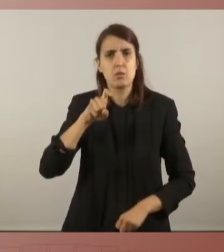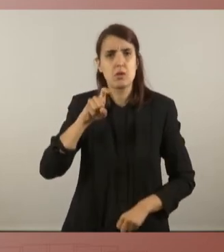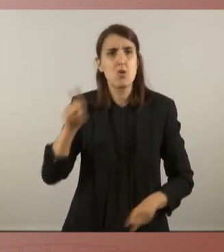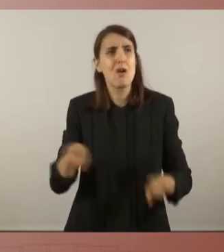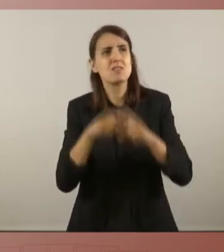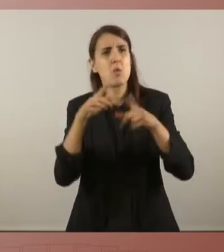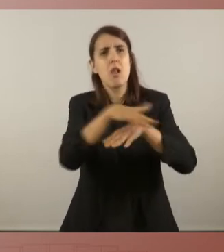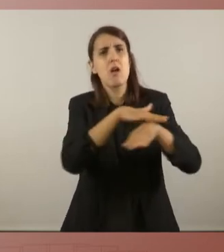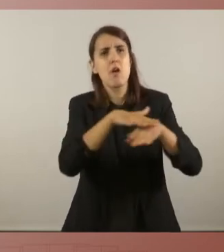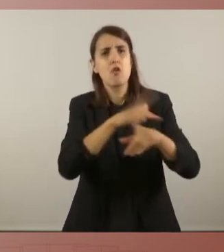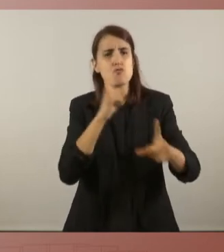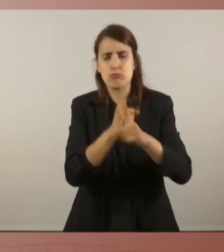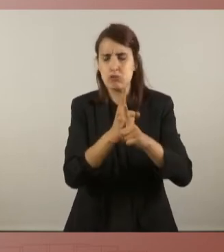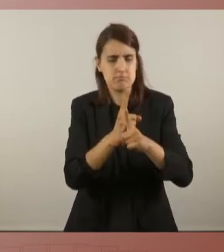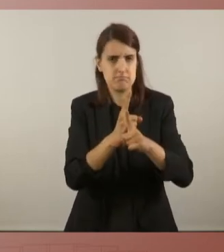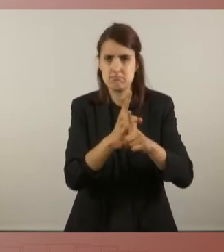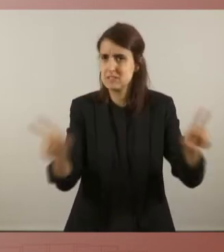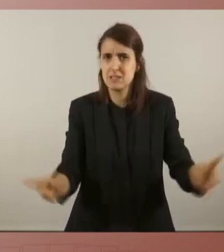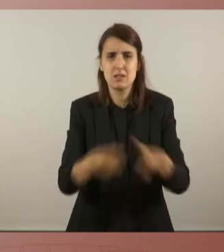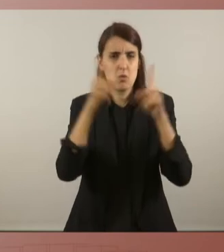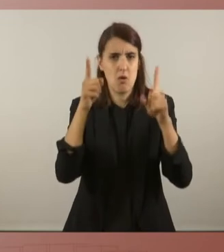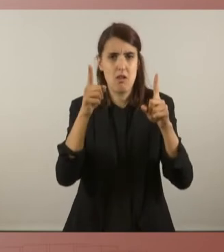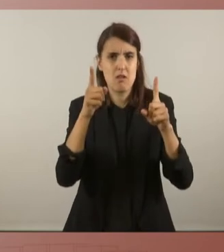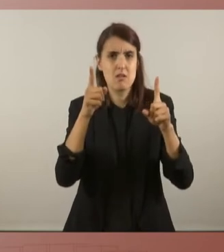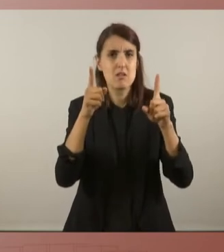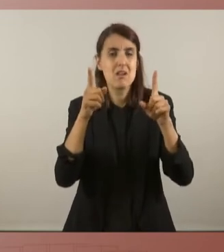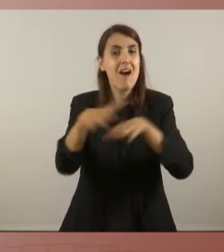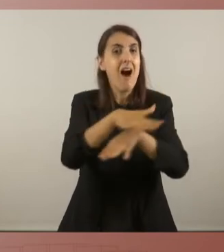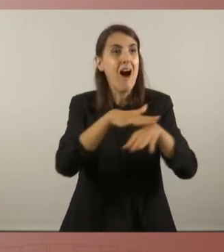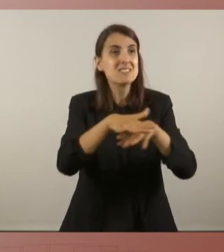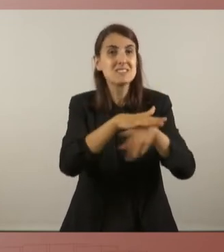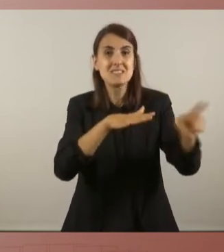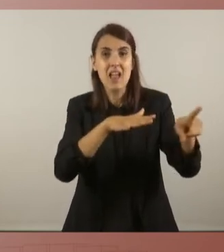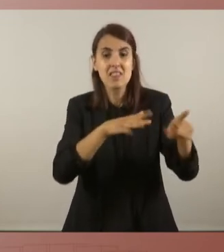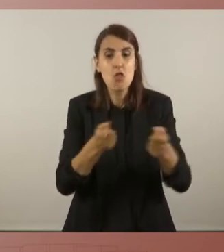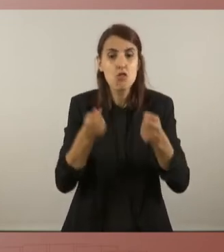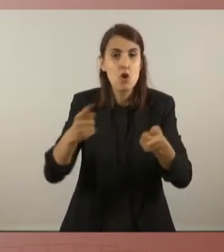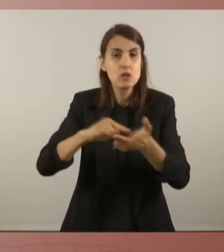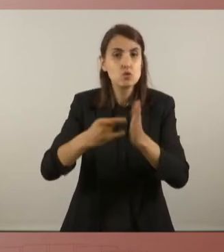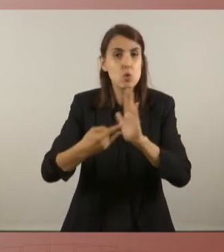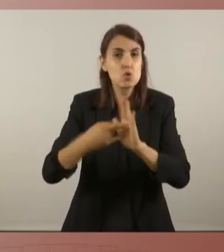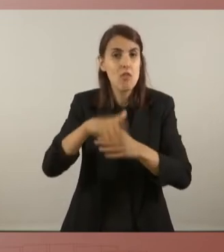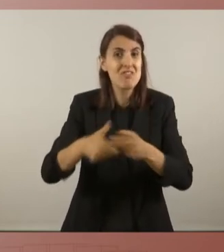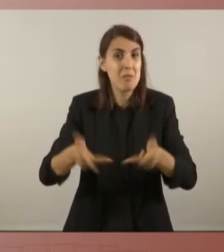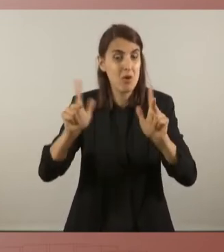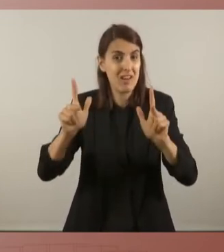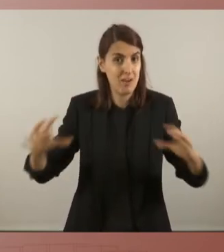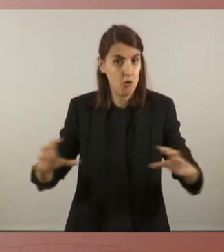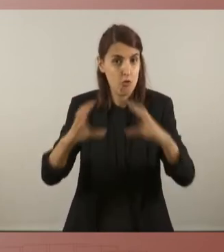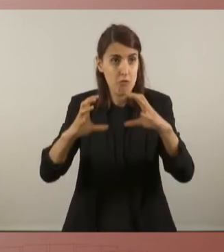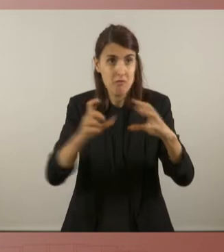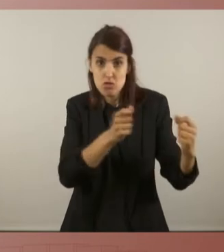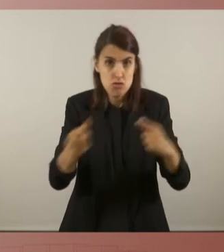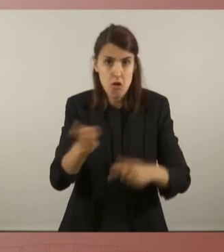'Estat, malgrat que l'Estat no vulgui oferir una resolució democràtica del conflicte. I, efectivament,